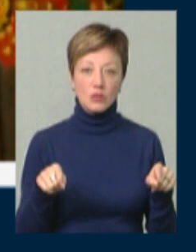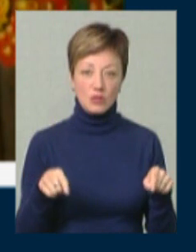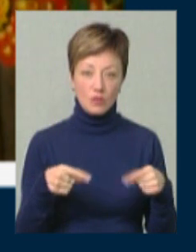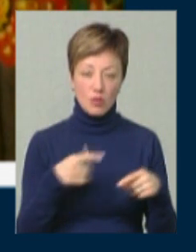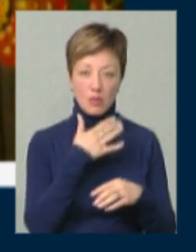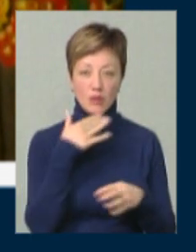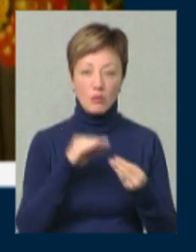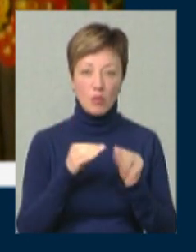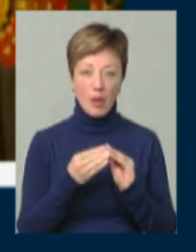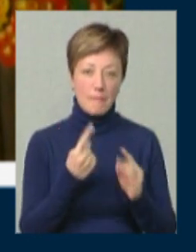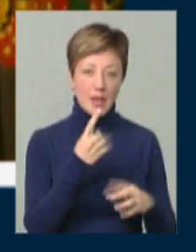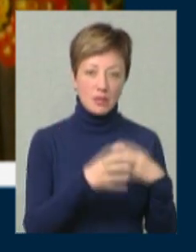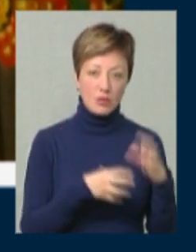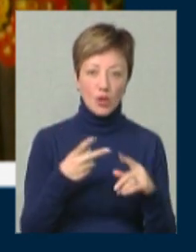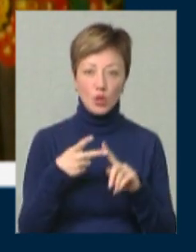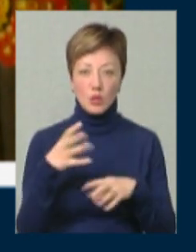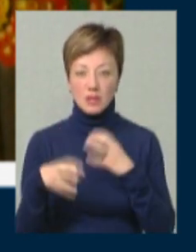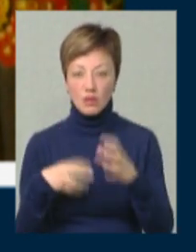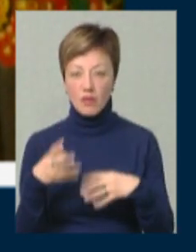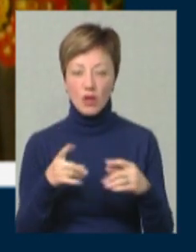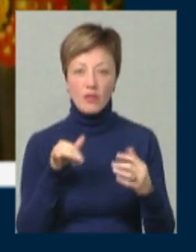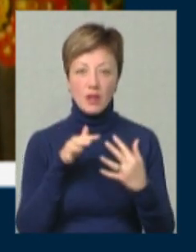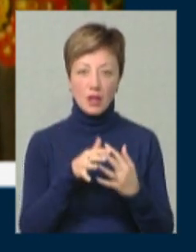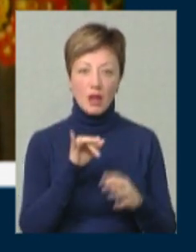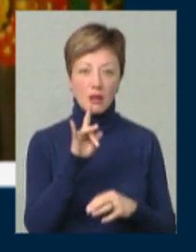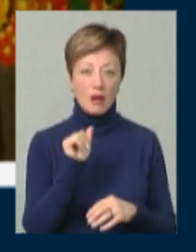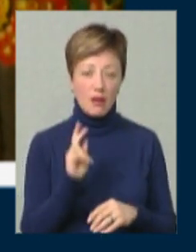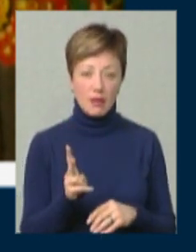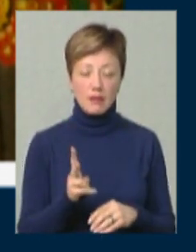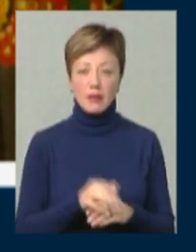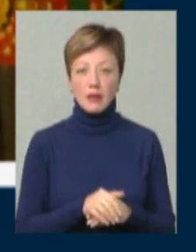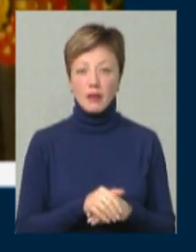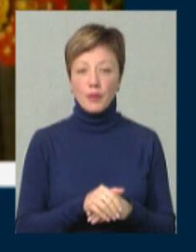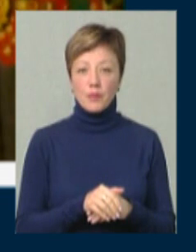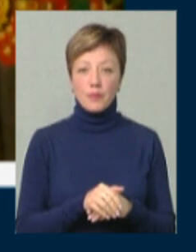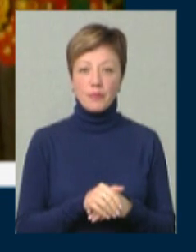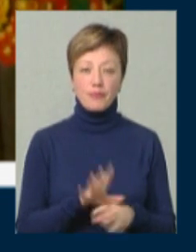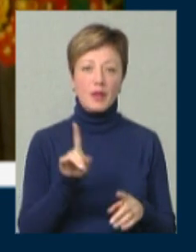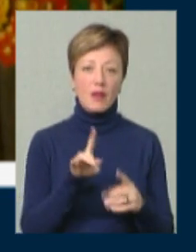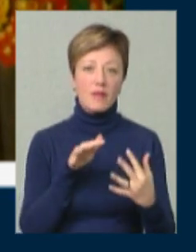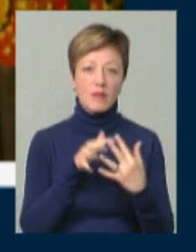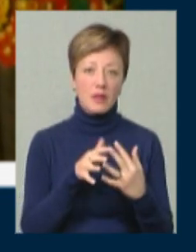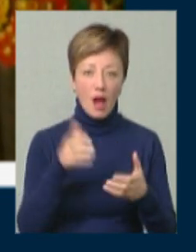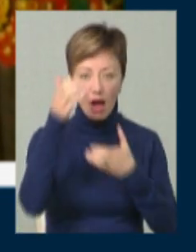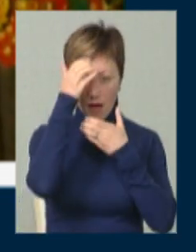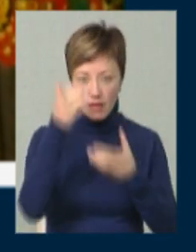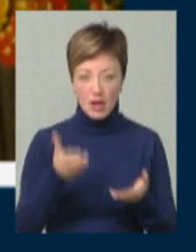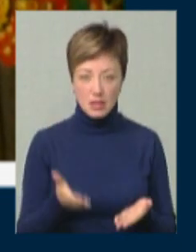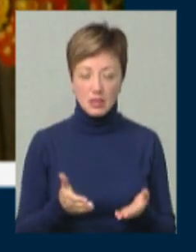проблеми. Що перша світова, що друга світова, що війна в Іраку, що війна в Афганістані.